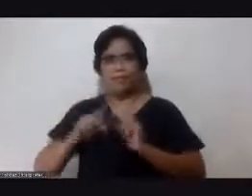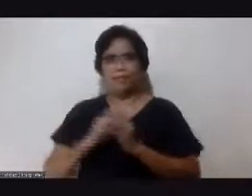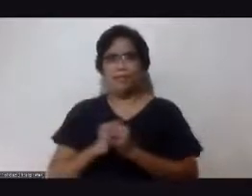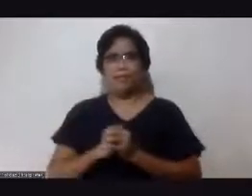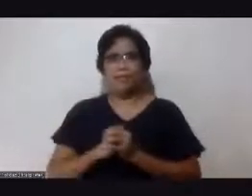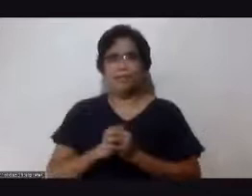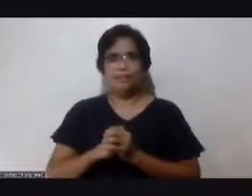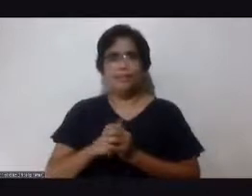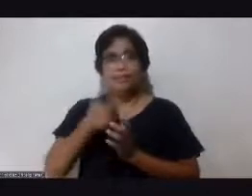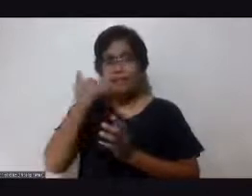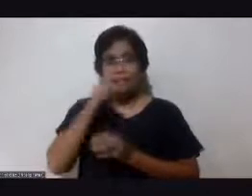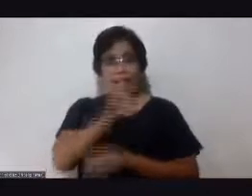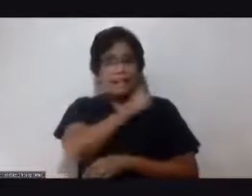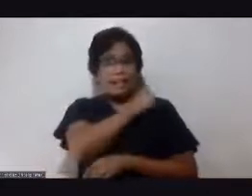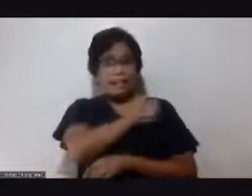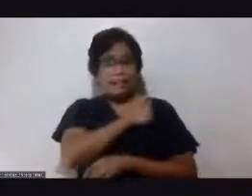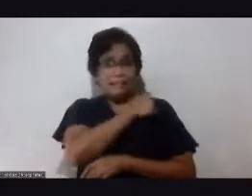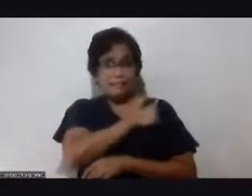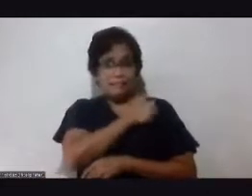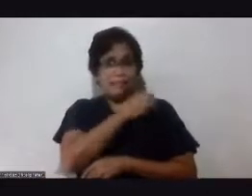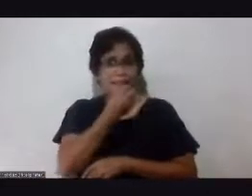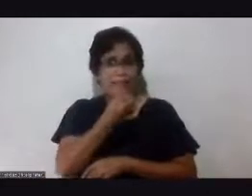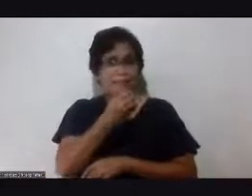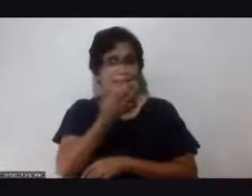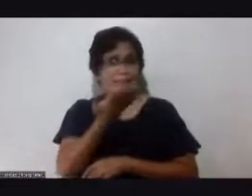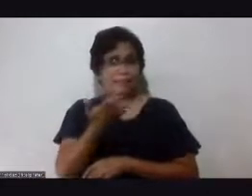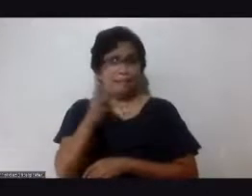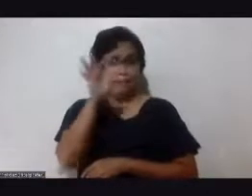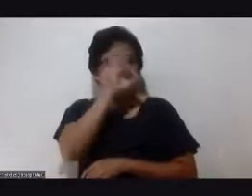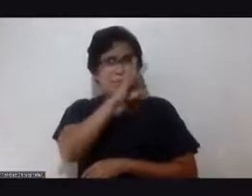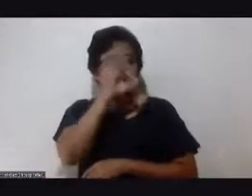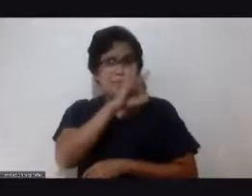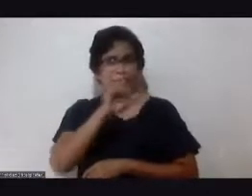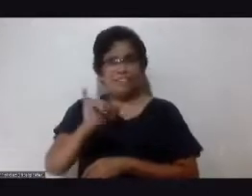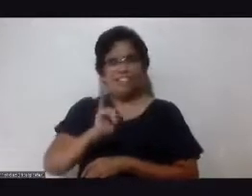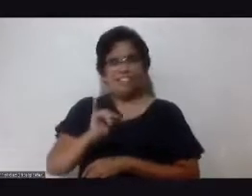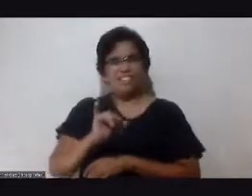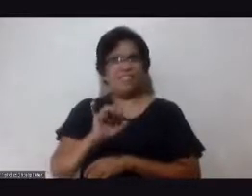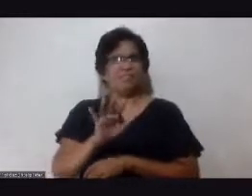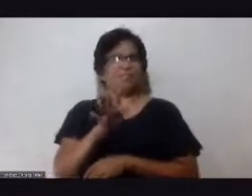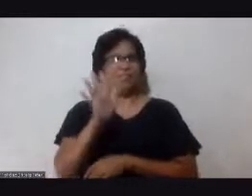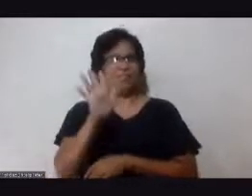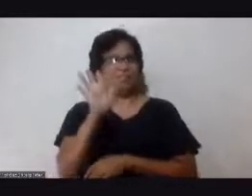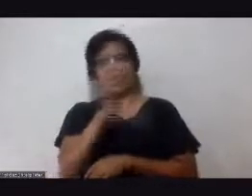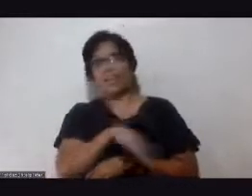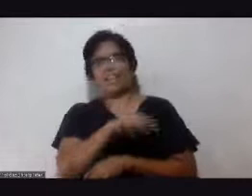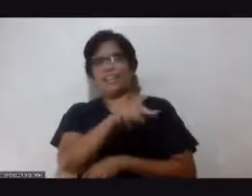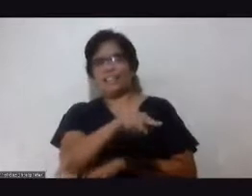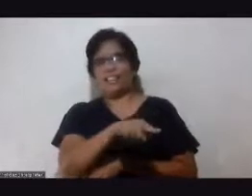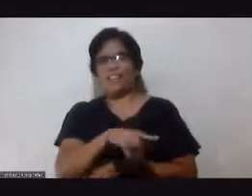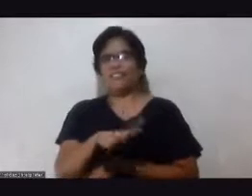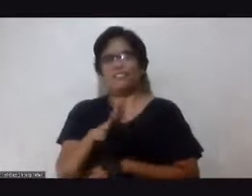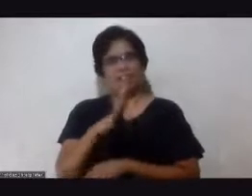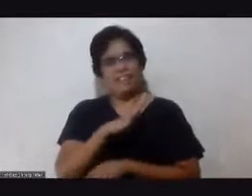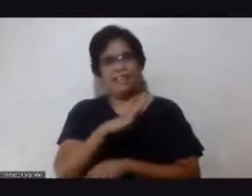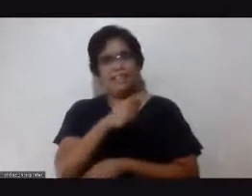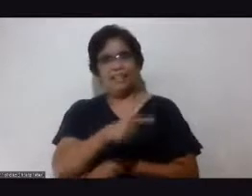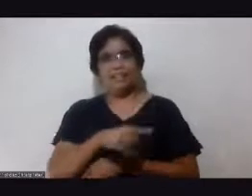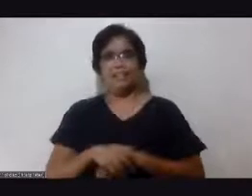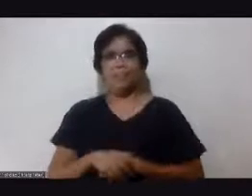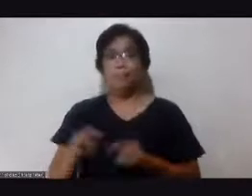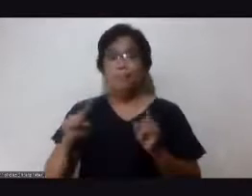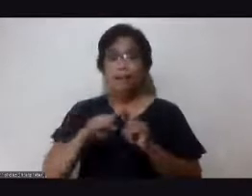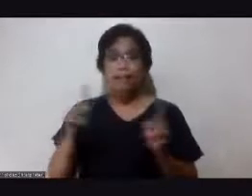attitude ng maraming Pilipino ay yung parang wala yan wala lang yan okay pero ang